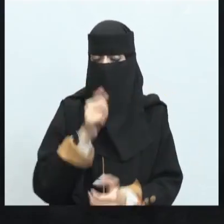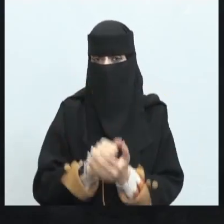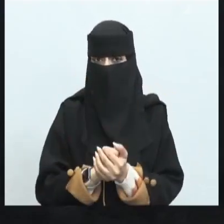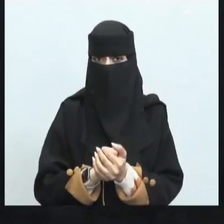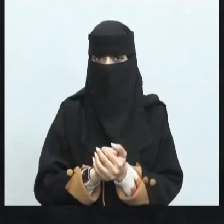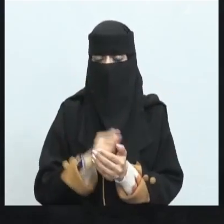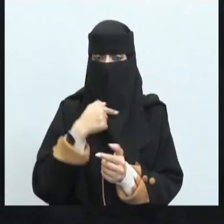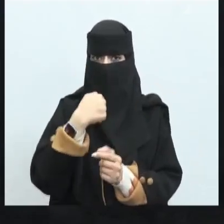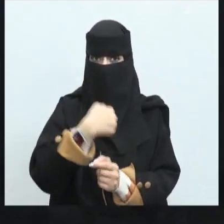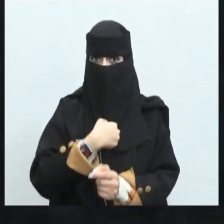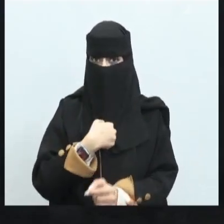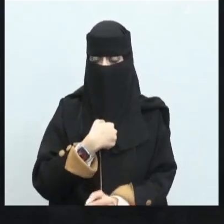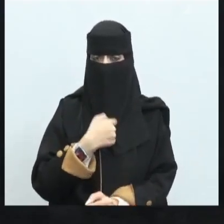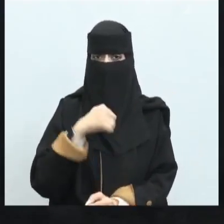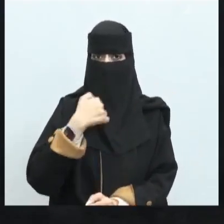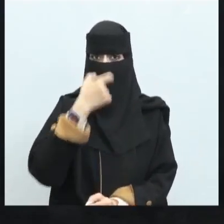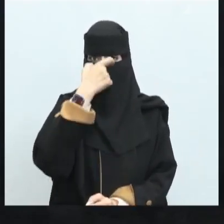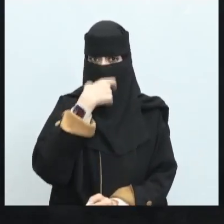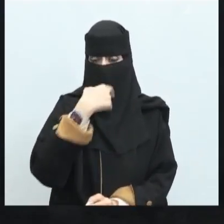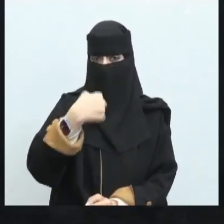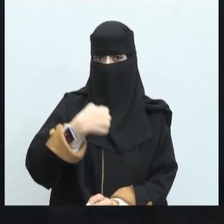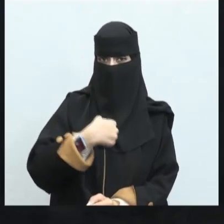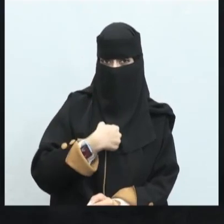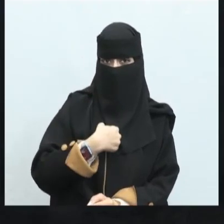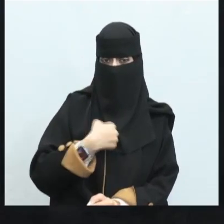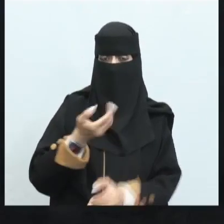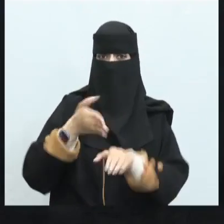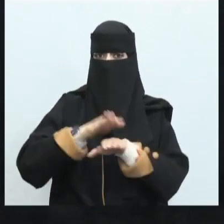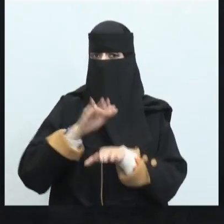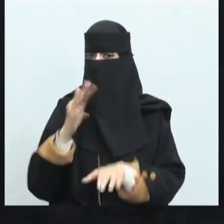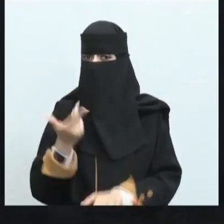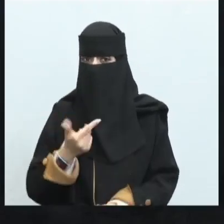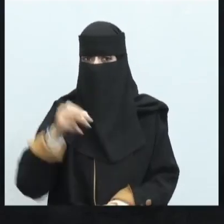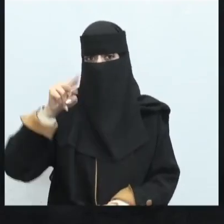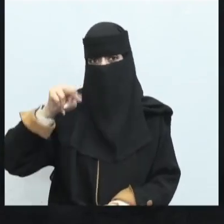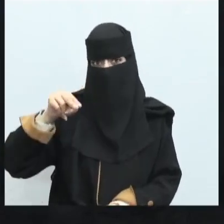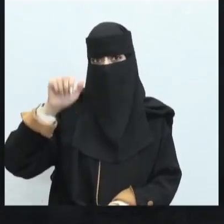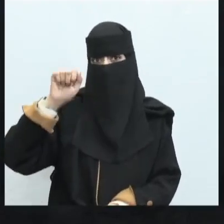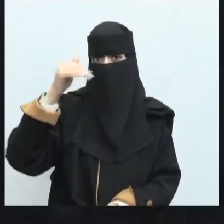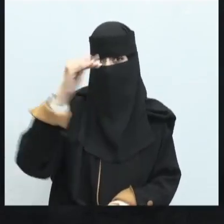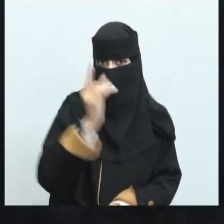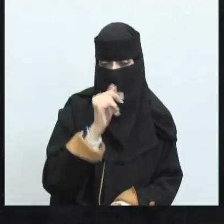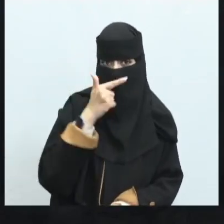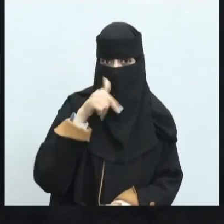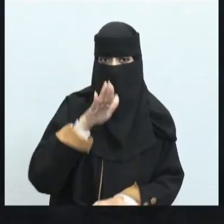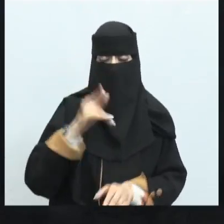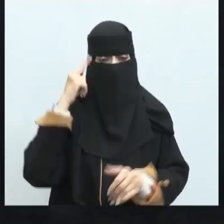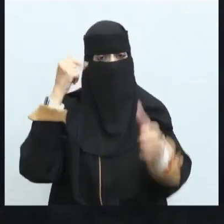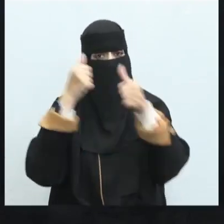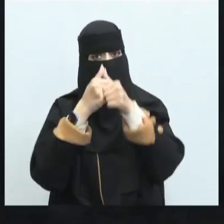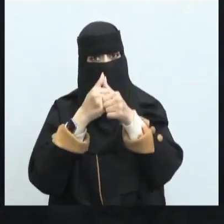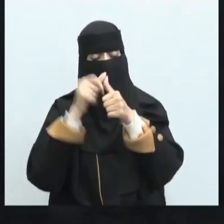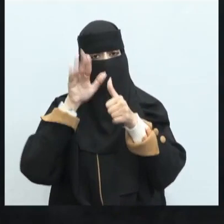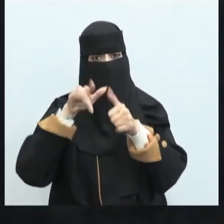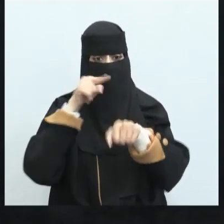على صخر هي تبكي طبعا هذه البكاء وحق لها في نتذكر ذلك إذ رابها الدهر هنا طبعا في